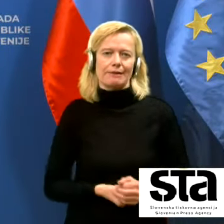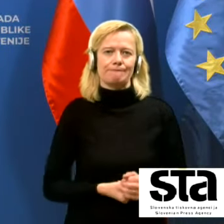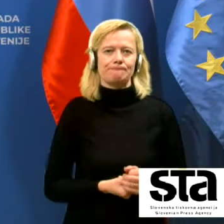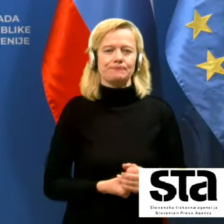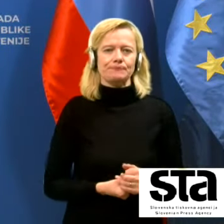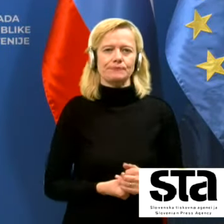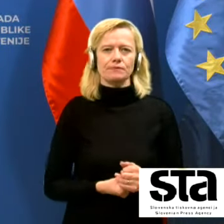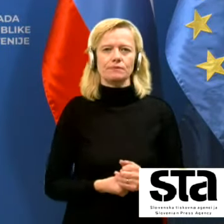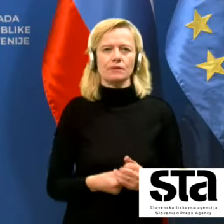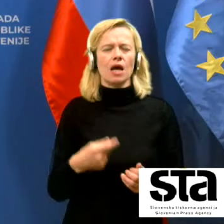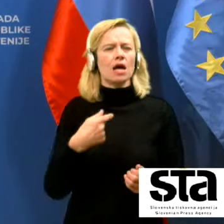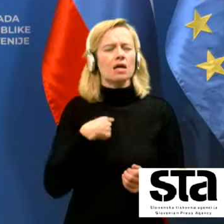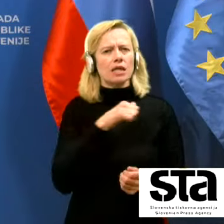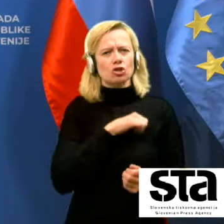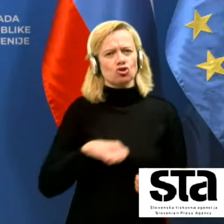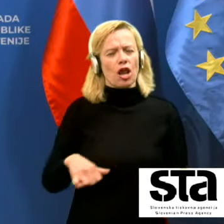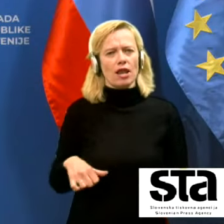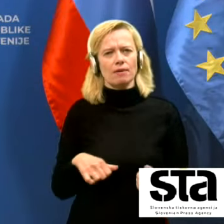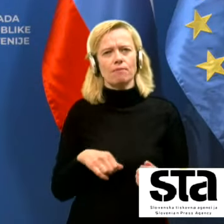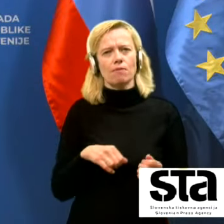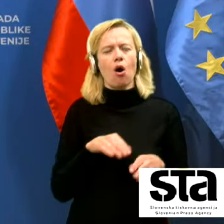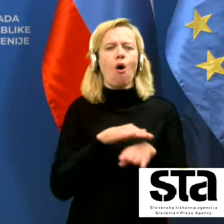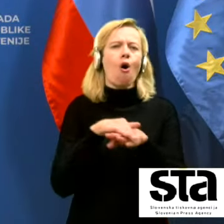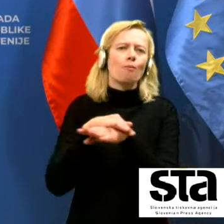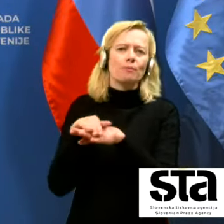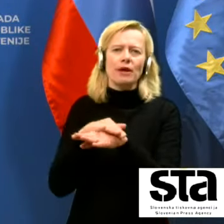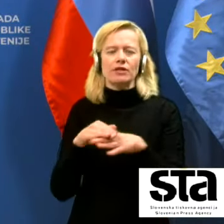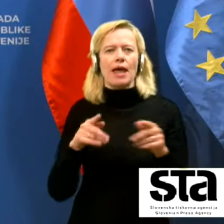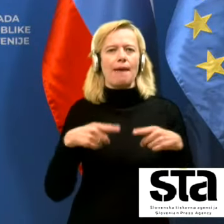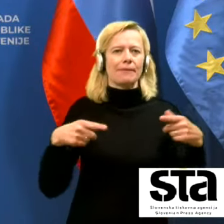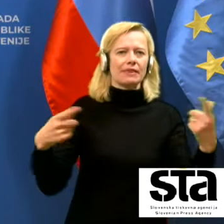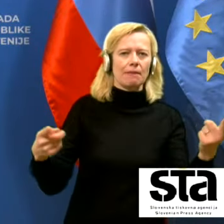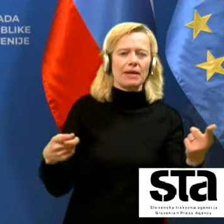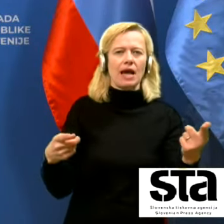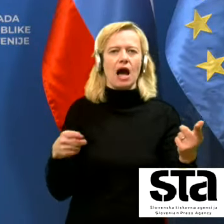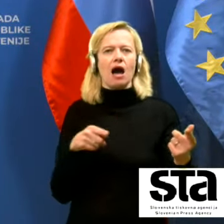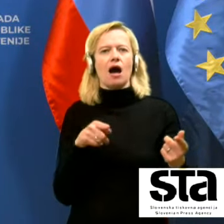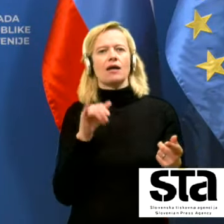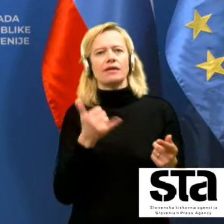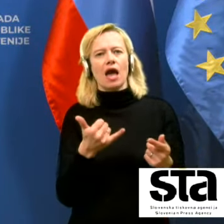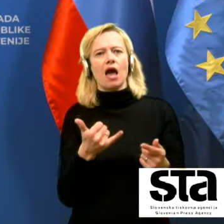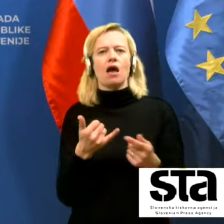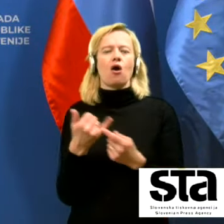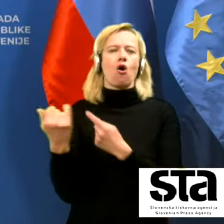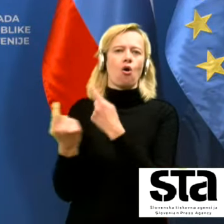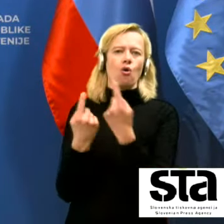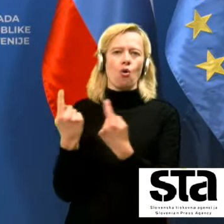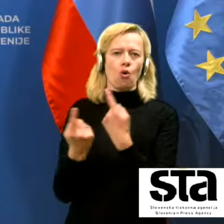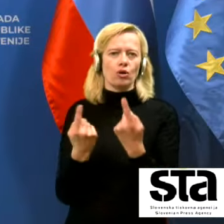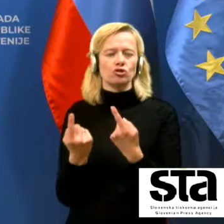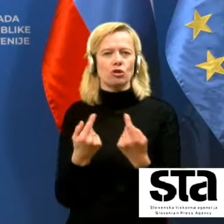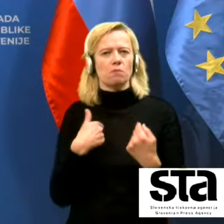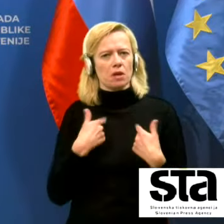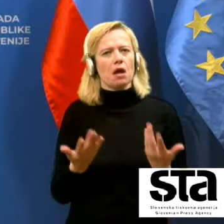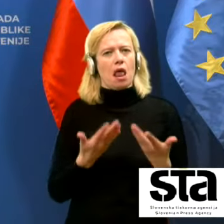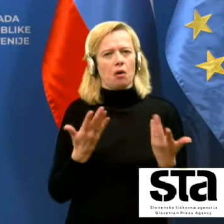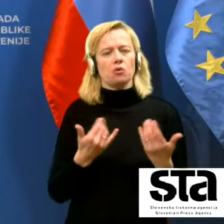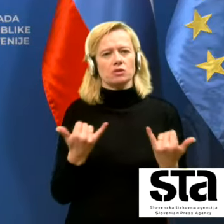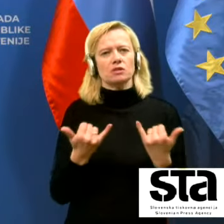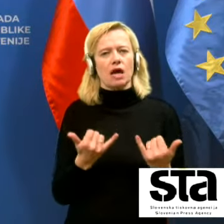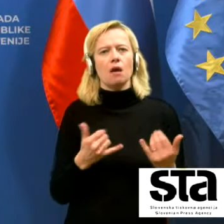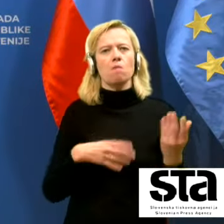ne želimo pravičevati, da je epidemija predstavlja tiste okoliščine, ko lahko posegamo več človekove pravice.